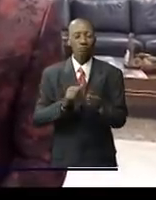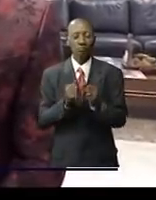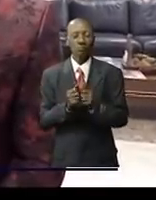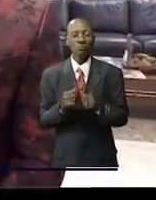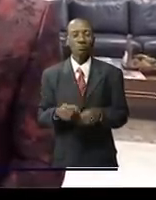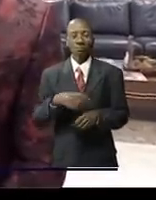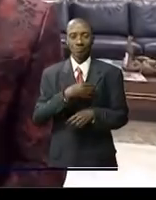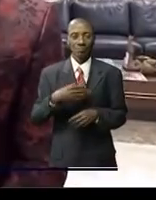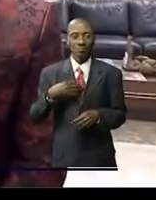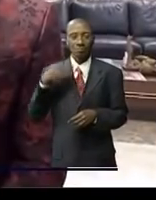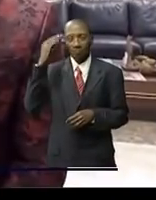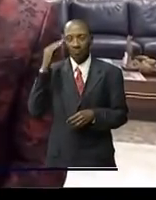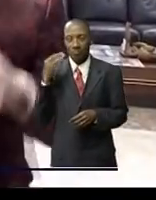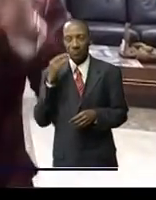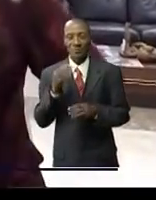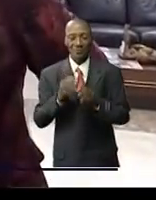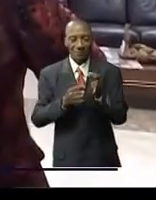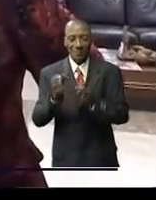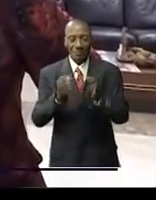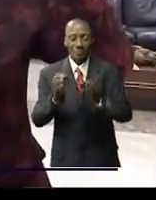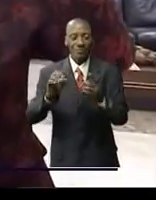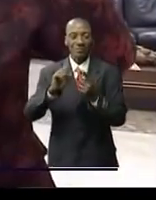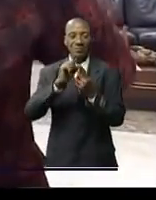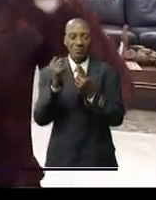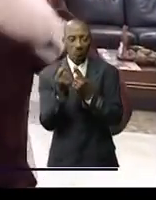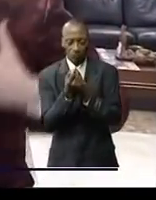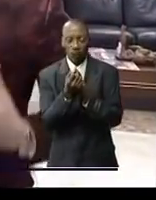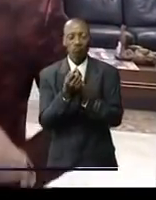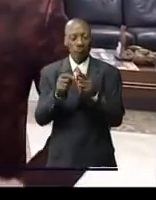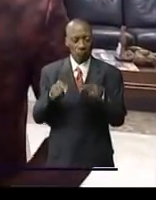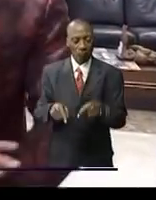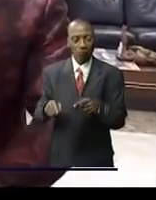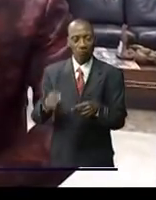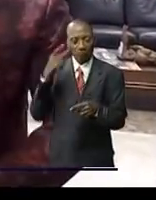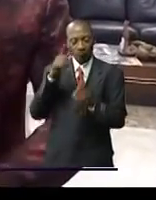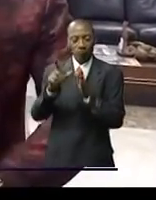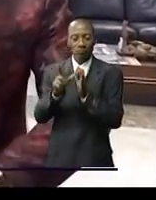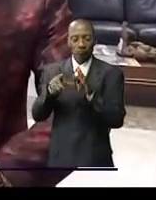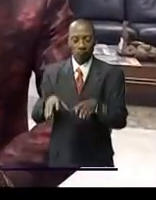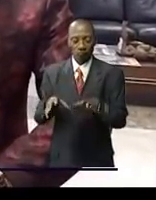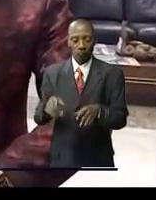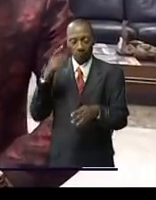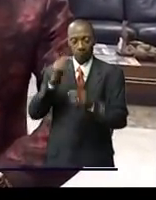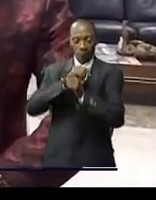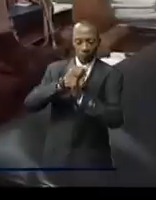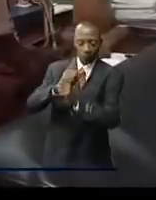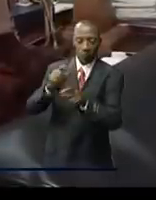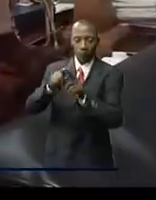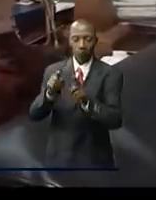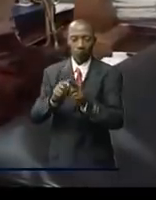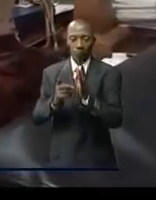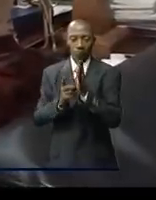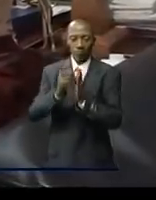exploré succinctement la situation actuelle de la législation congolaise sous la protection et la promotion des droits des personnes